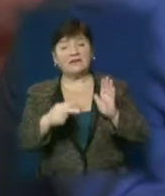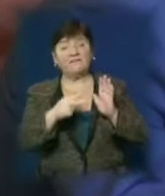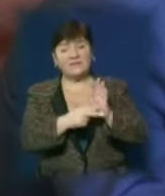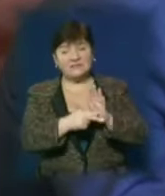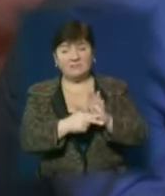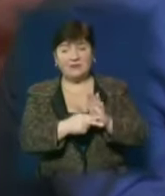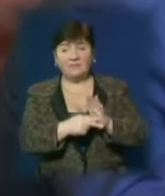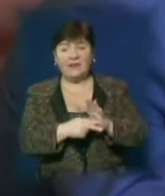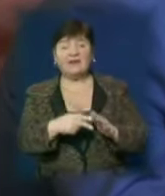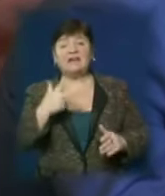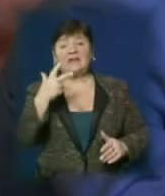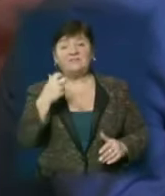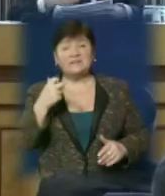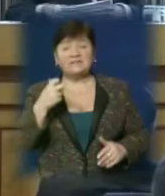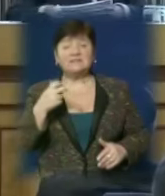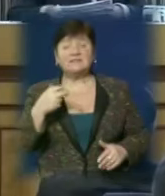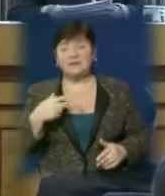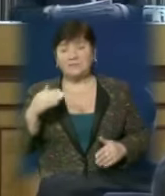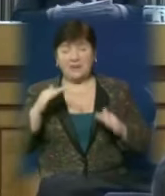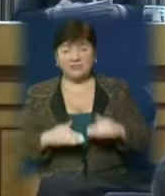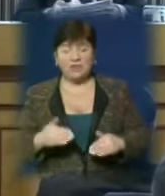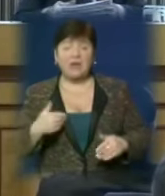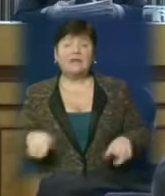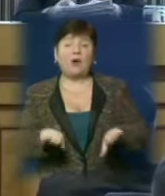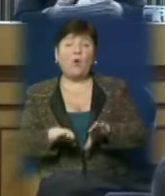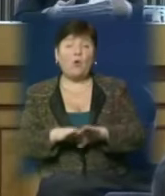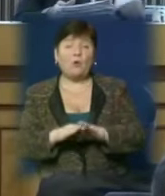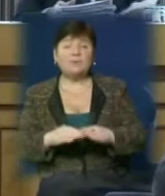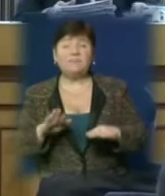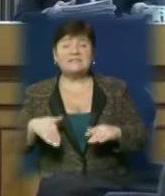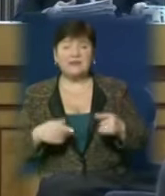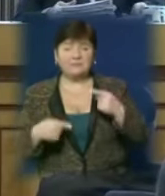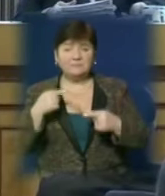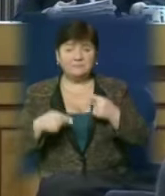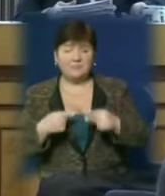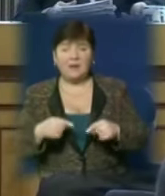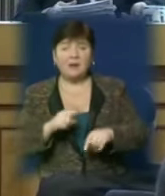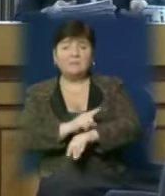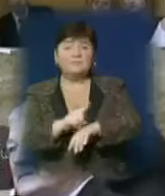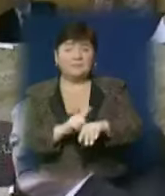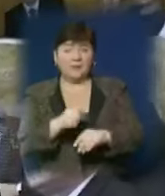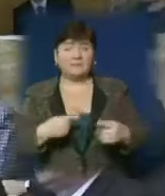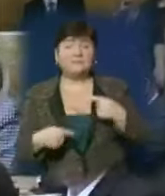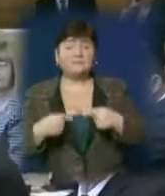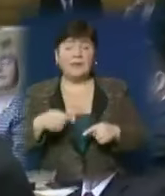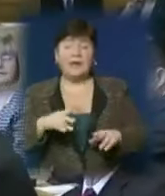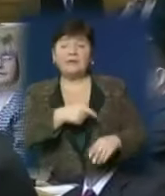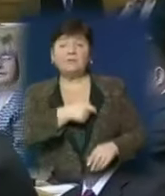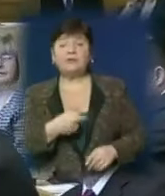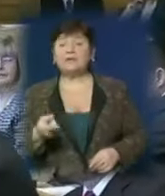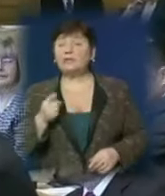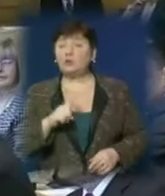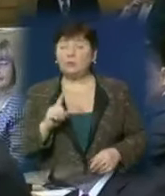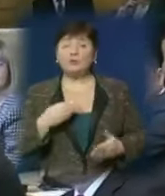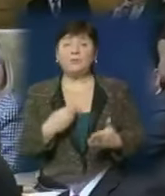гривень менше, як в минулому році. Певного компромісу вдалося досягти лише після півторагодинної дискусії. Депутати зійшлися на тому,